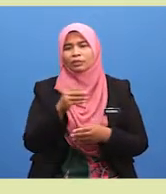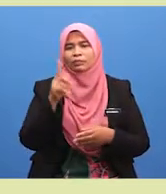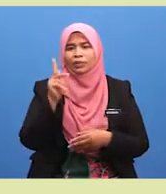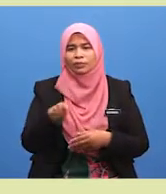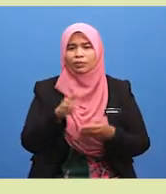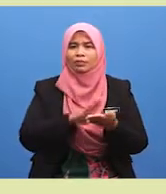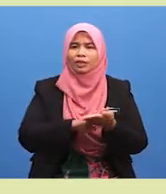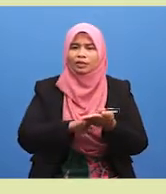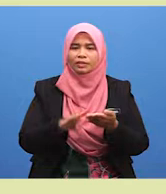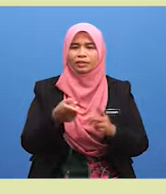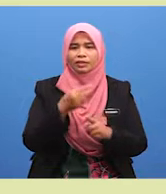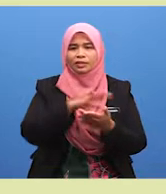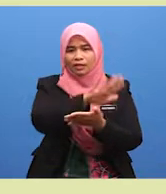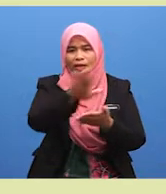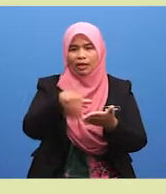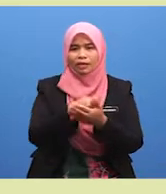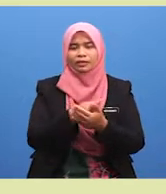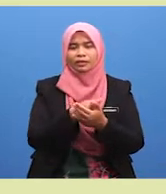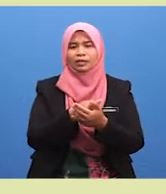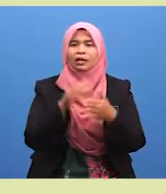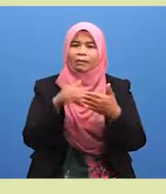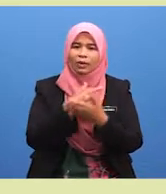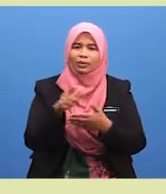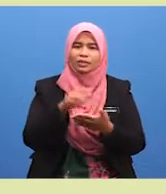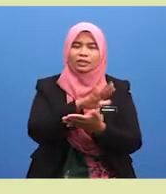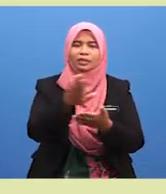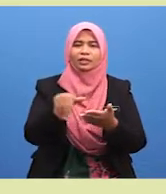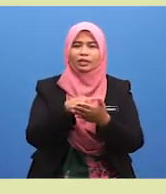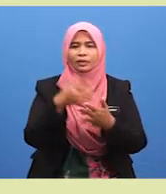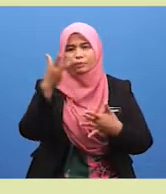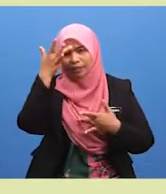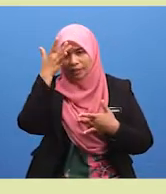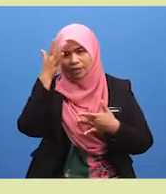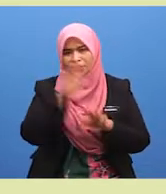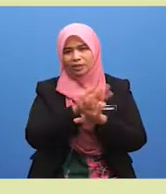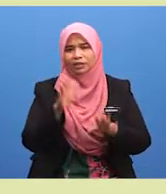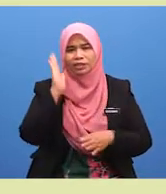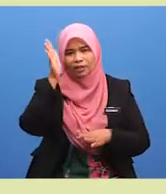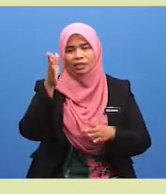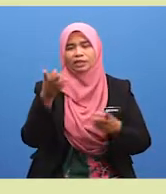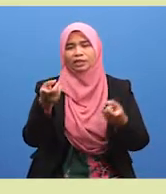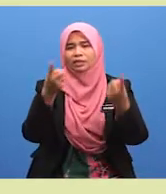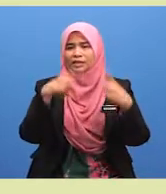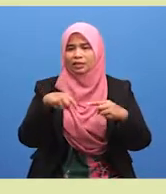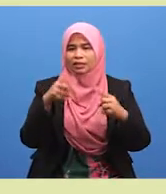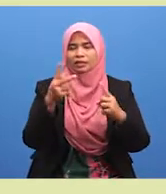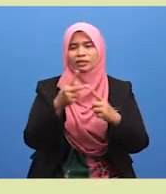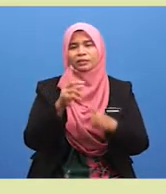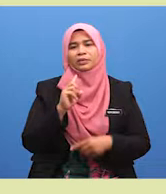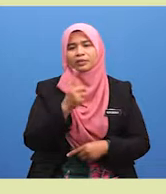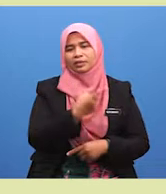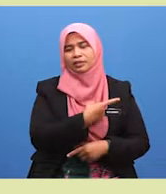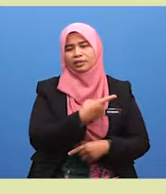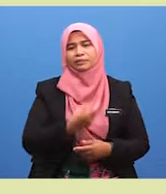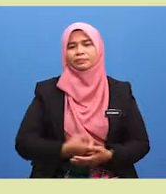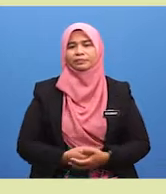dan kita perlu bersih dari segala-galanya. barulah segala penyakit tidak